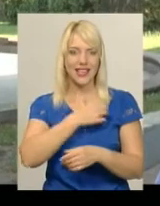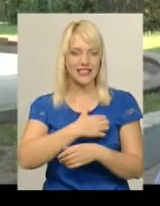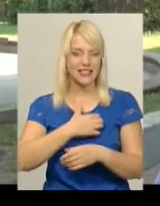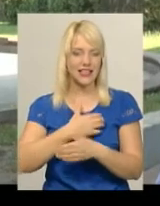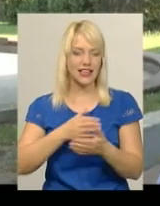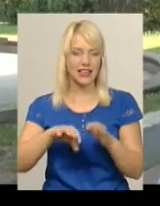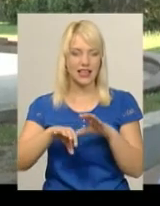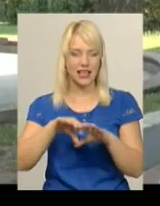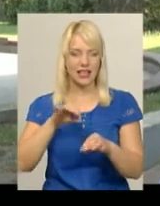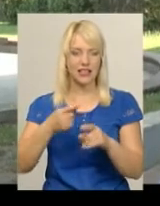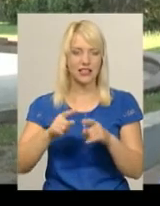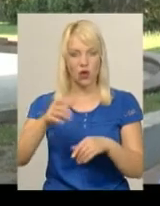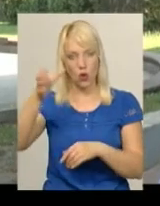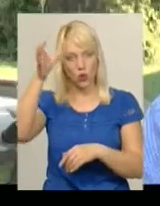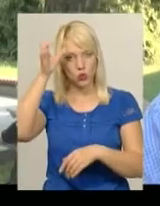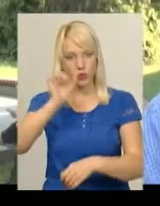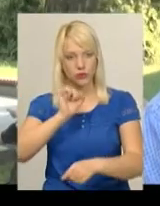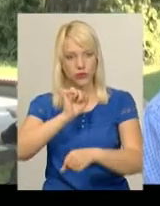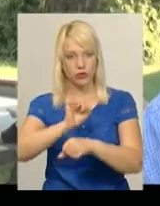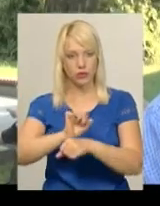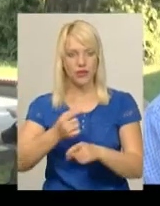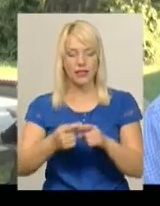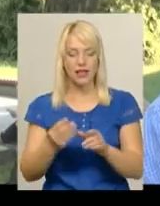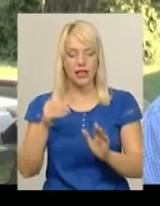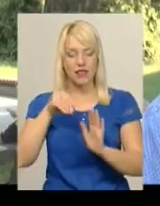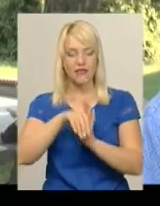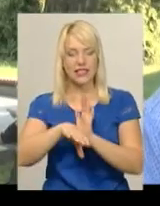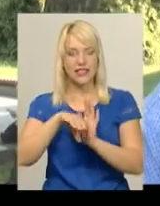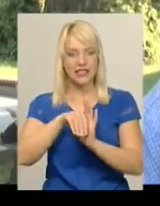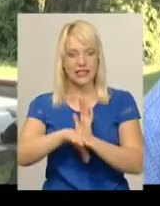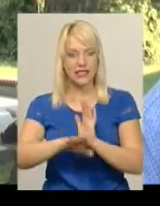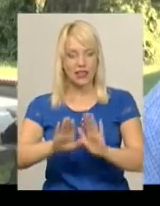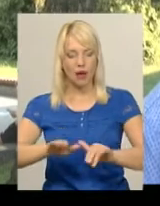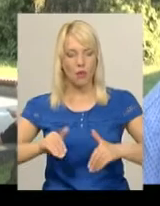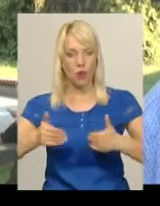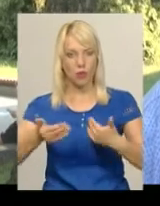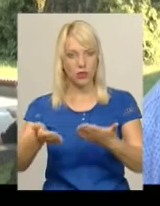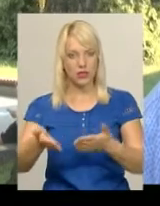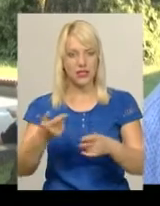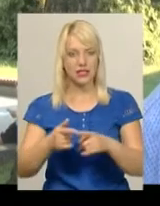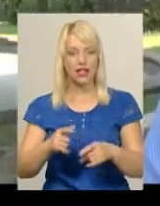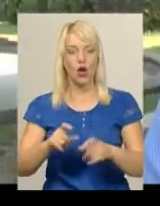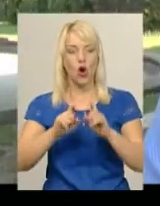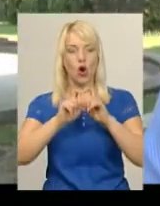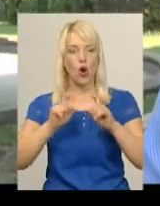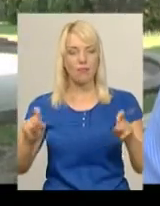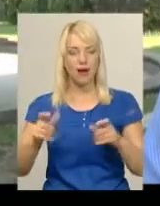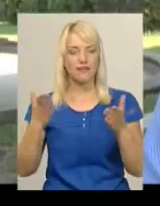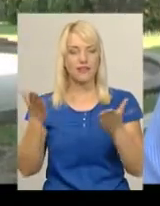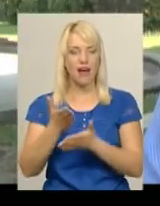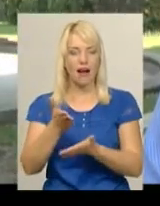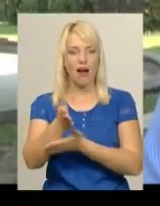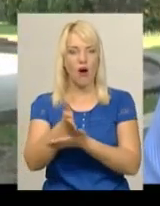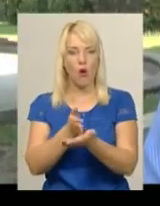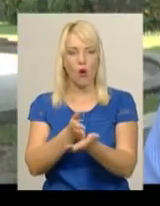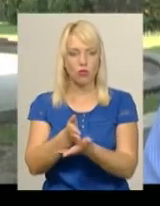безпосередньо розумні зупинки. Це інвестиційні пропозиції безпосередньо компанії, яка обслуговує